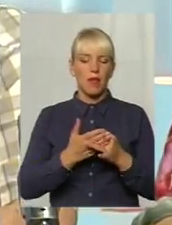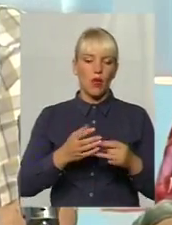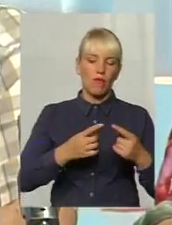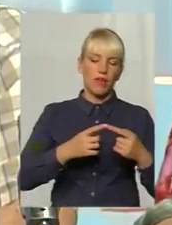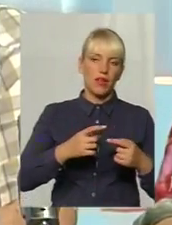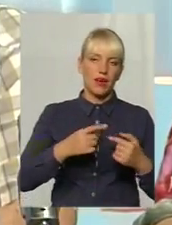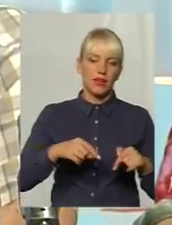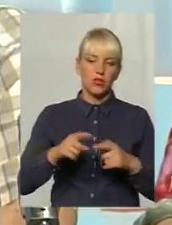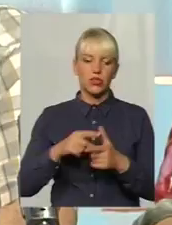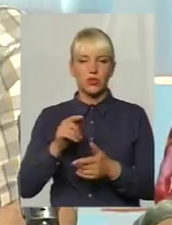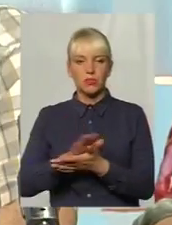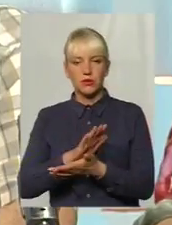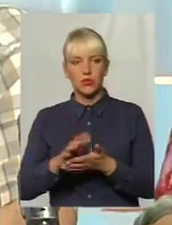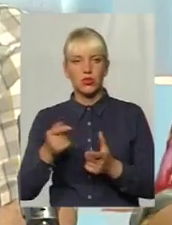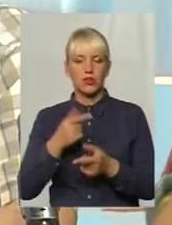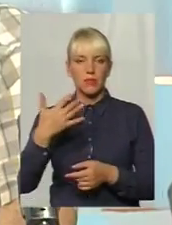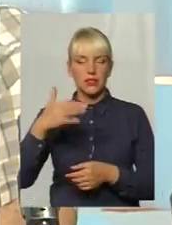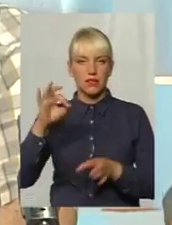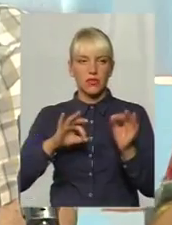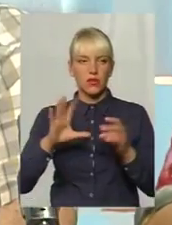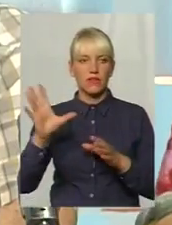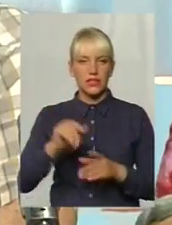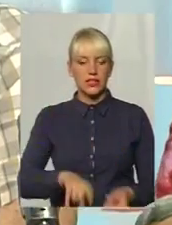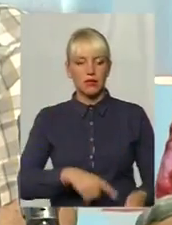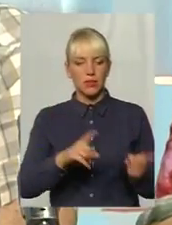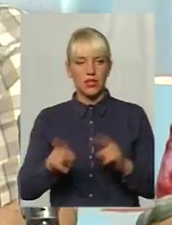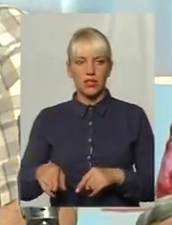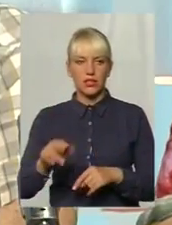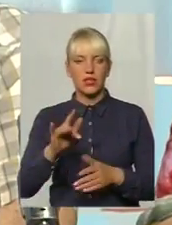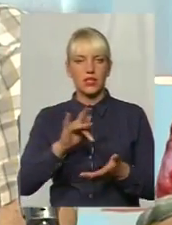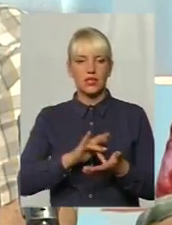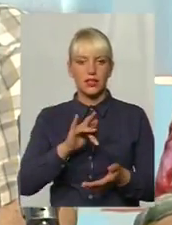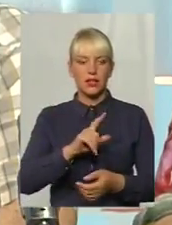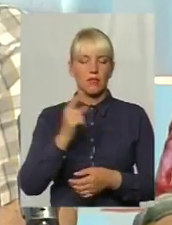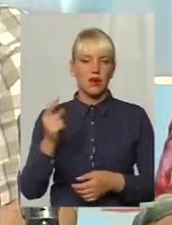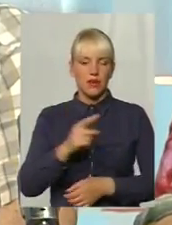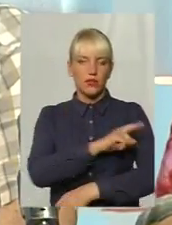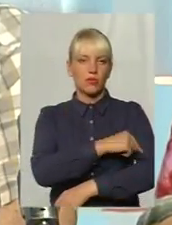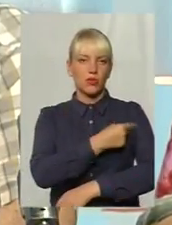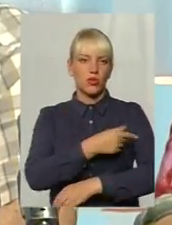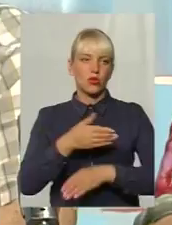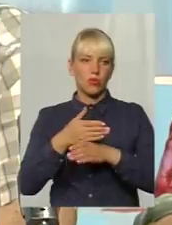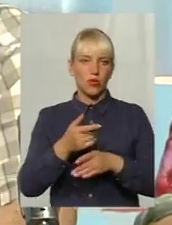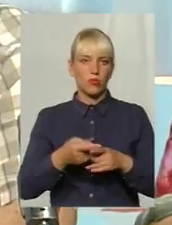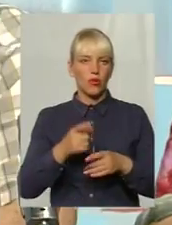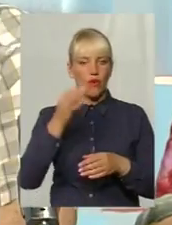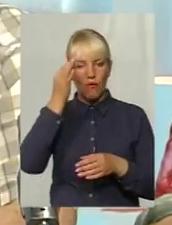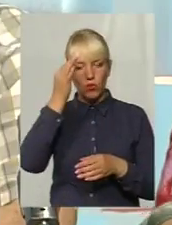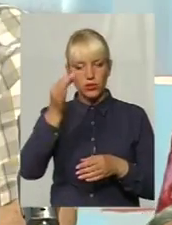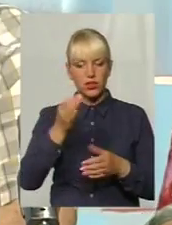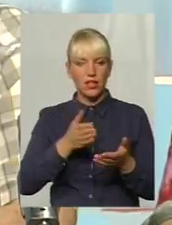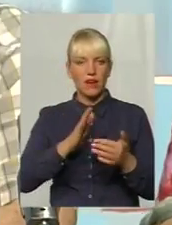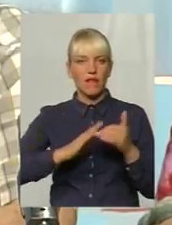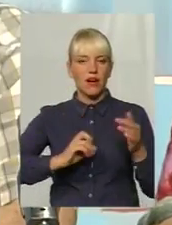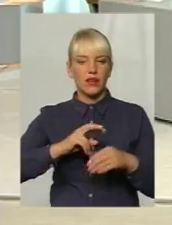безкоштовно чи за 50% перейшли на центри первинної медико-санітарної допомоги. Війські фахівці вже не виписують ліків.